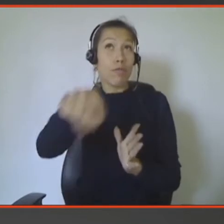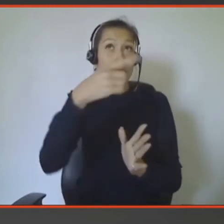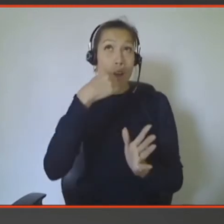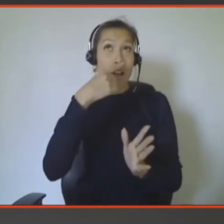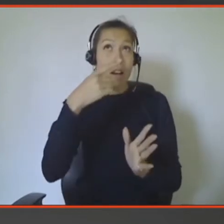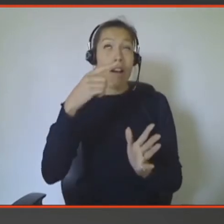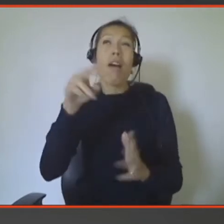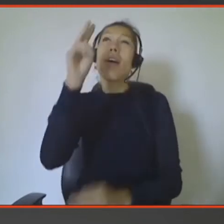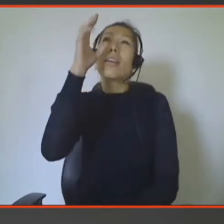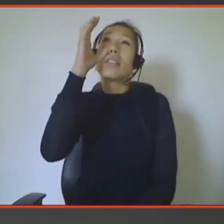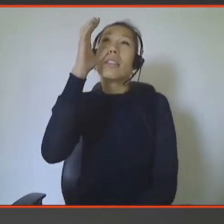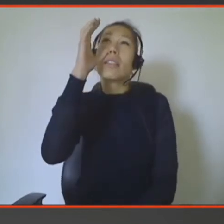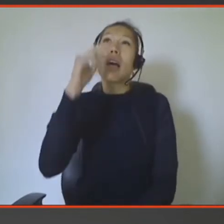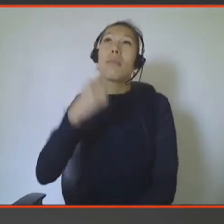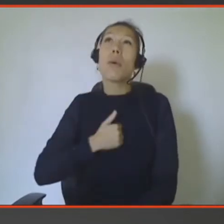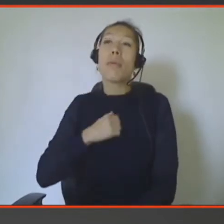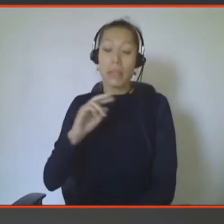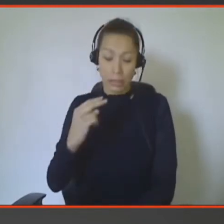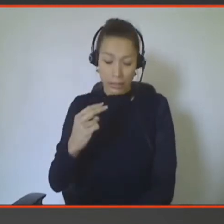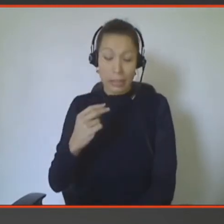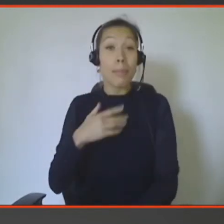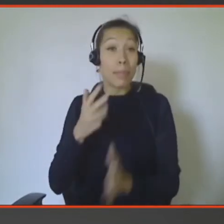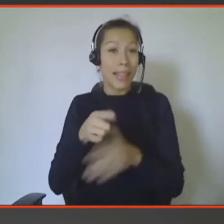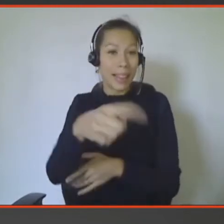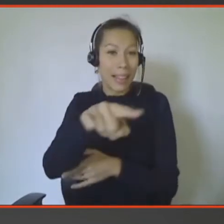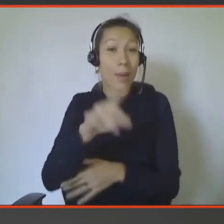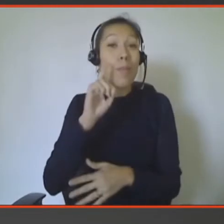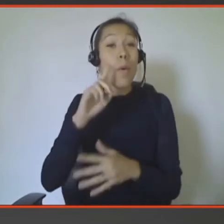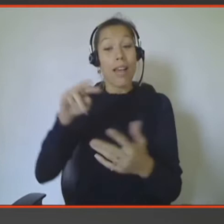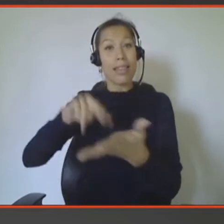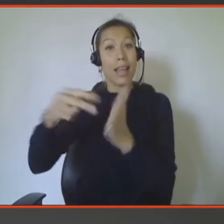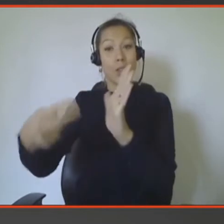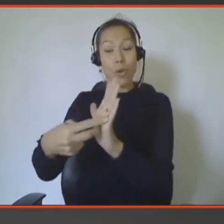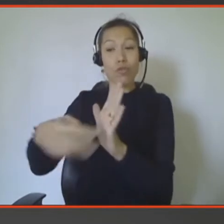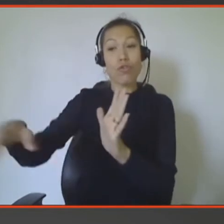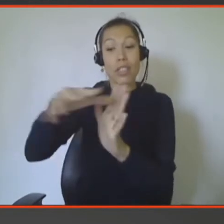Et c'est intéressant quand les technologies nous transforment, nous interrogent.